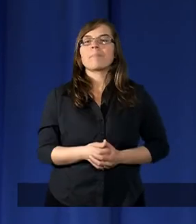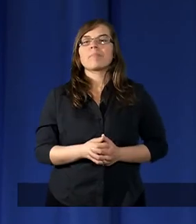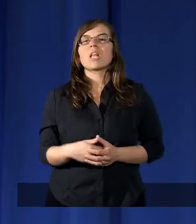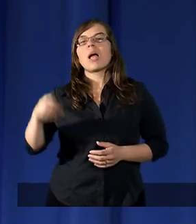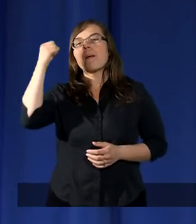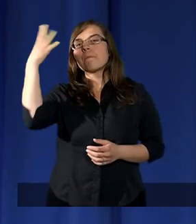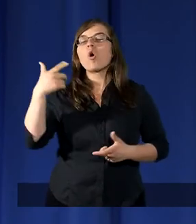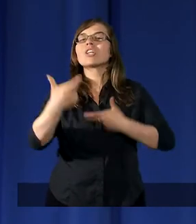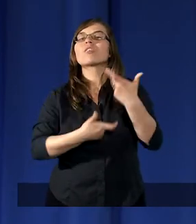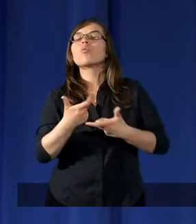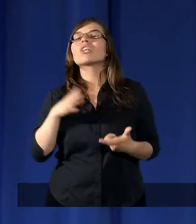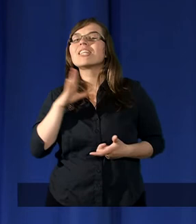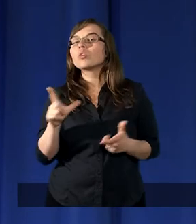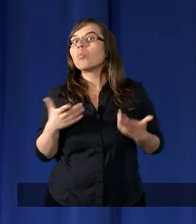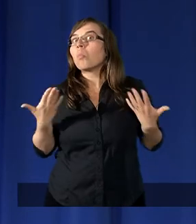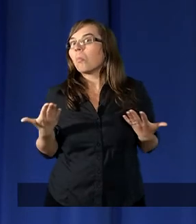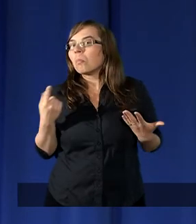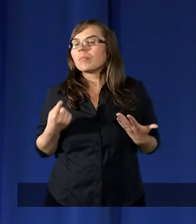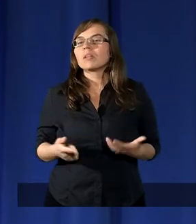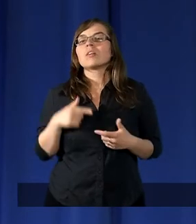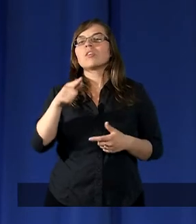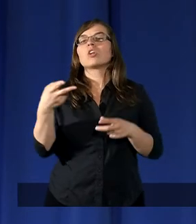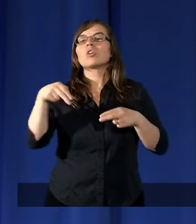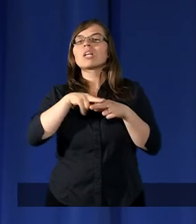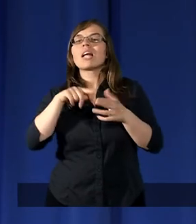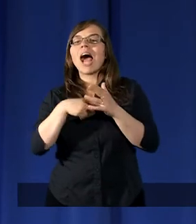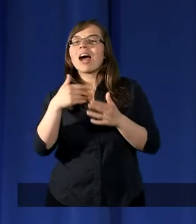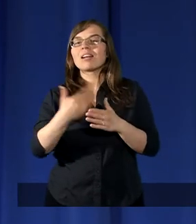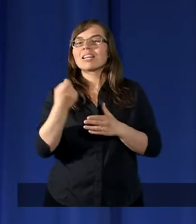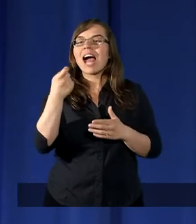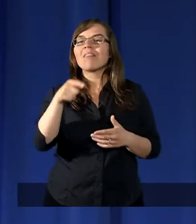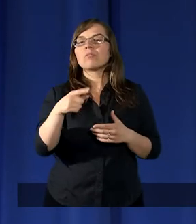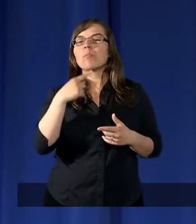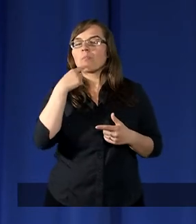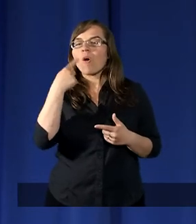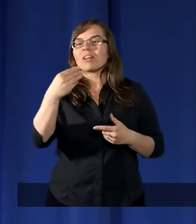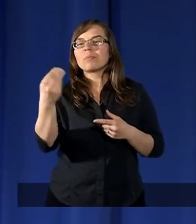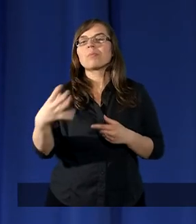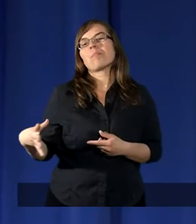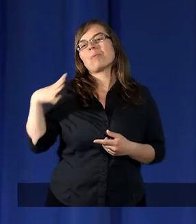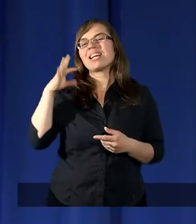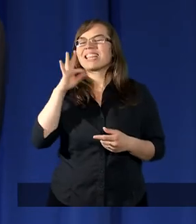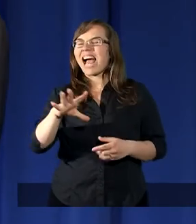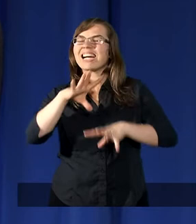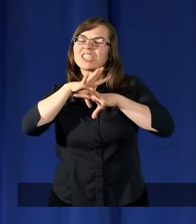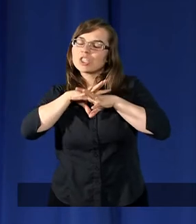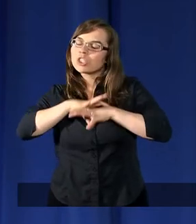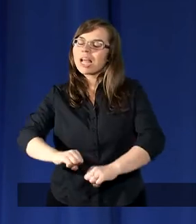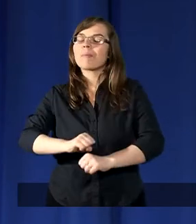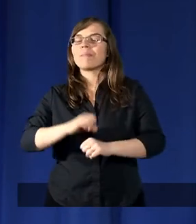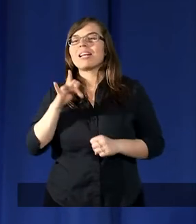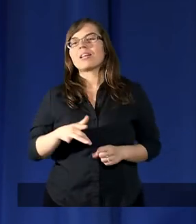Mojżesz uczynił, który, jak też jeszcze za chwileczkę powiemy, był taki cierpliwy,